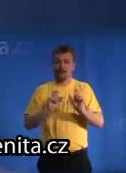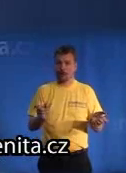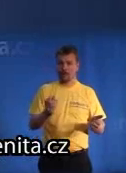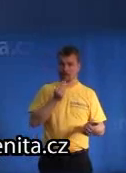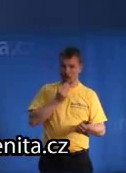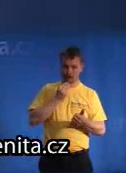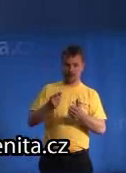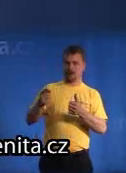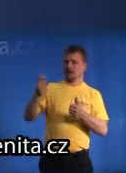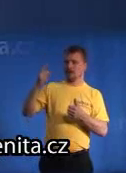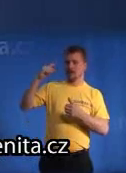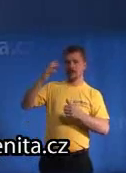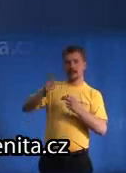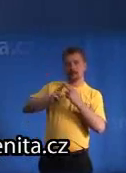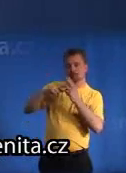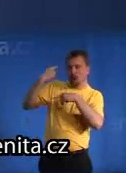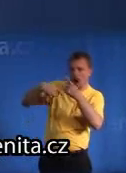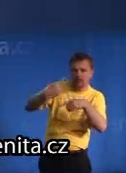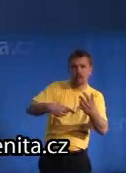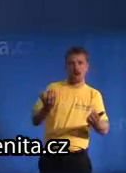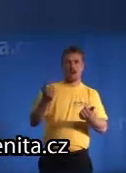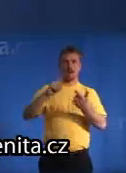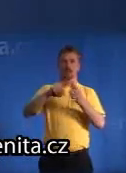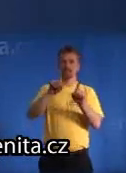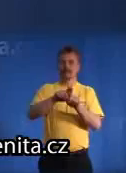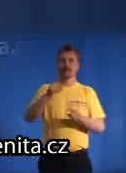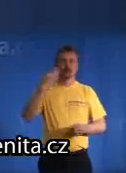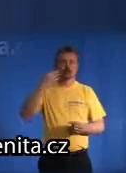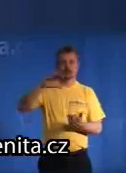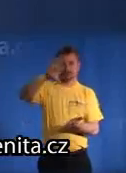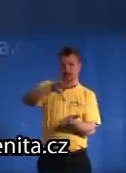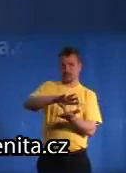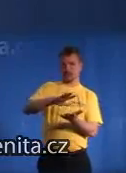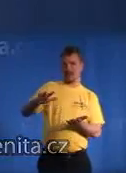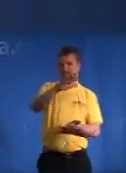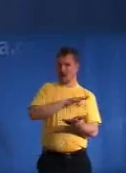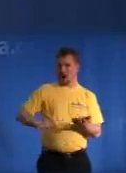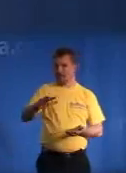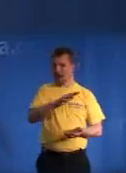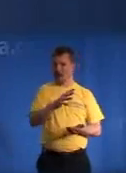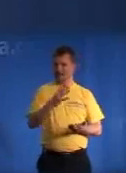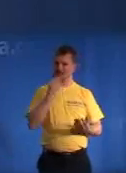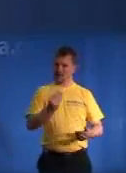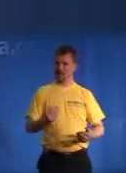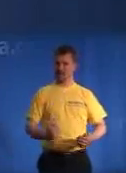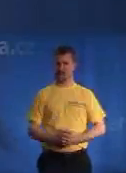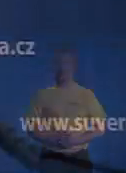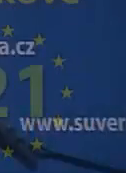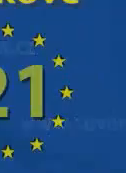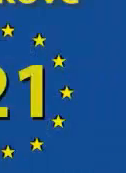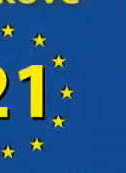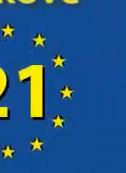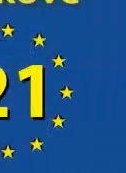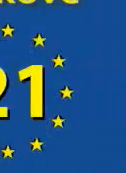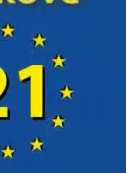suverénního státu s dlouhou tradicí znalostní ekonomiky. Státu přirozlině zakotveného v srdci Evropy.